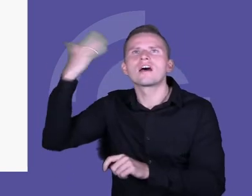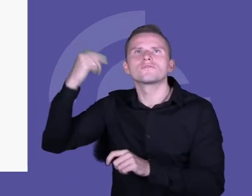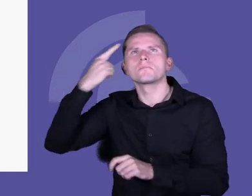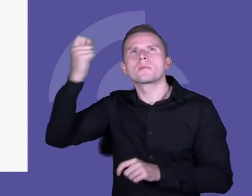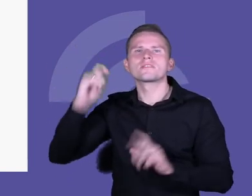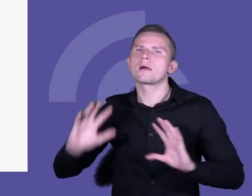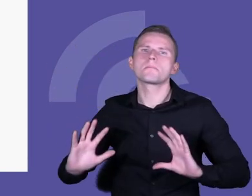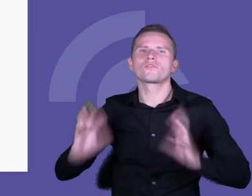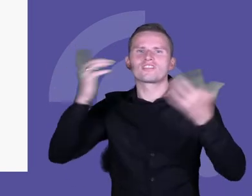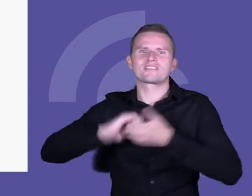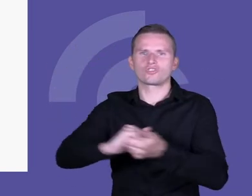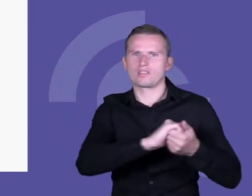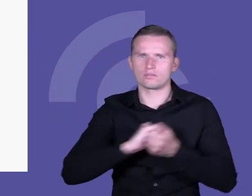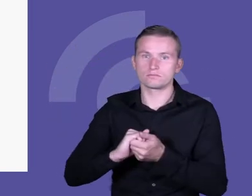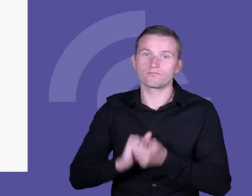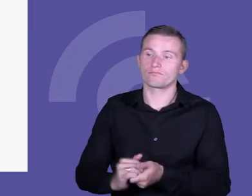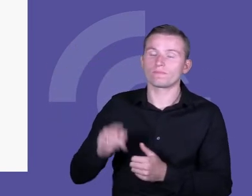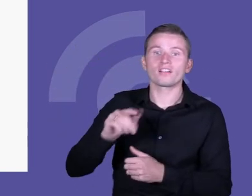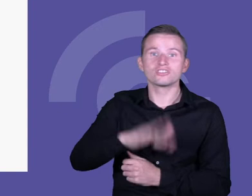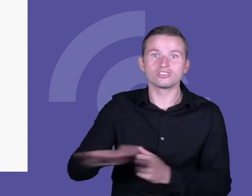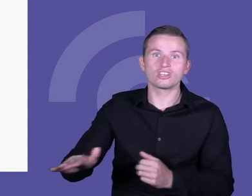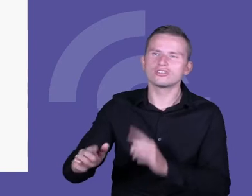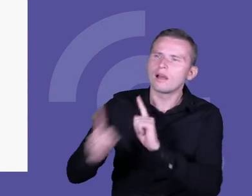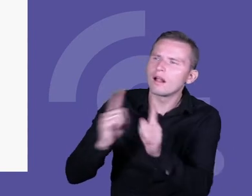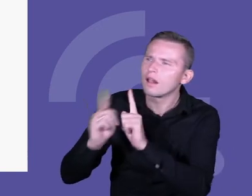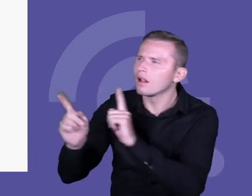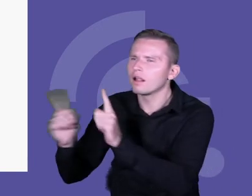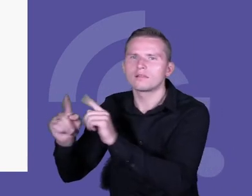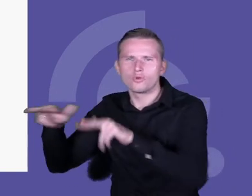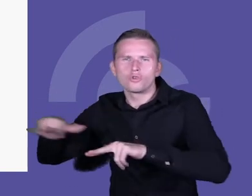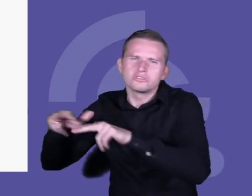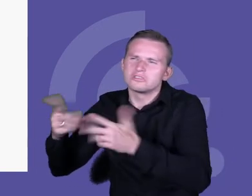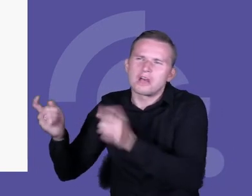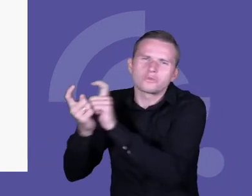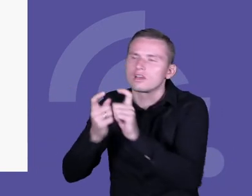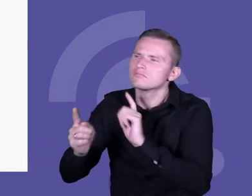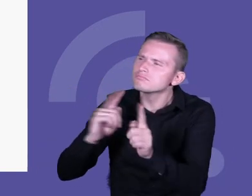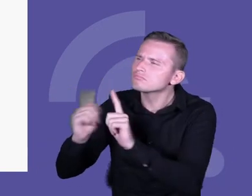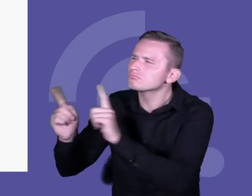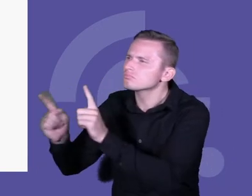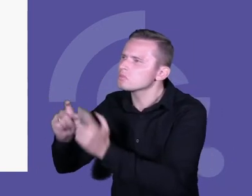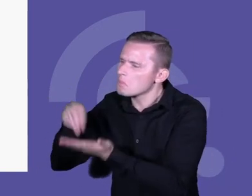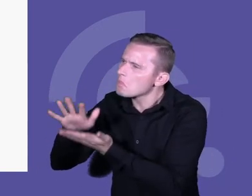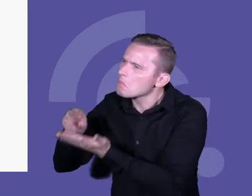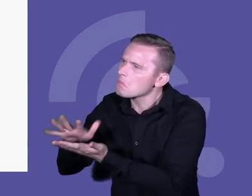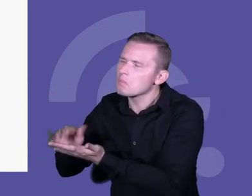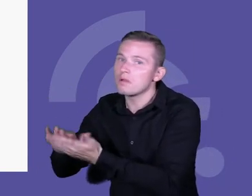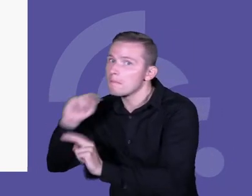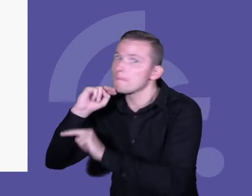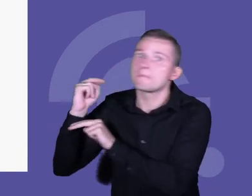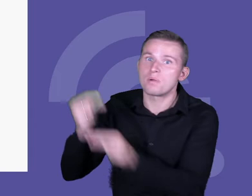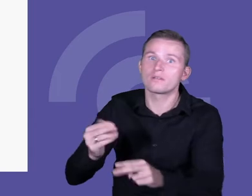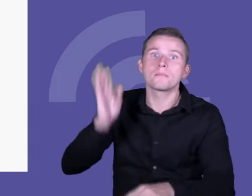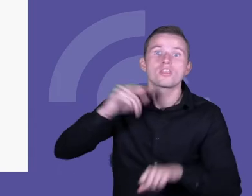żeby dzieci wróciły do klasy z takim zadaniem domowym. Podczas lekcji natomiast